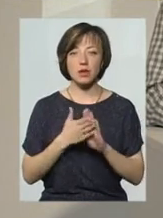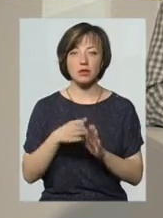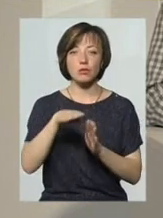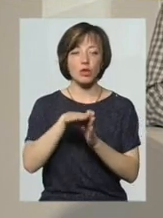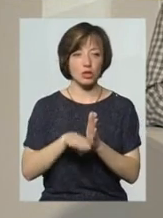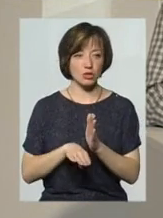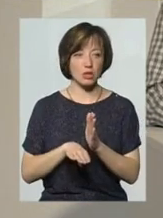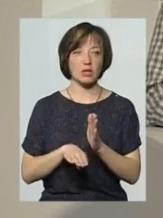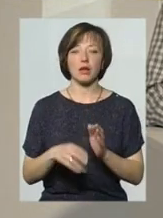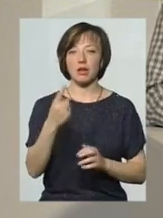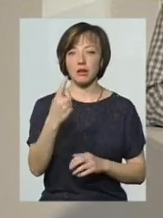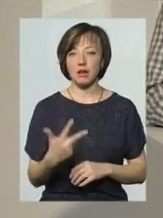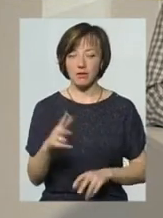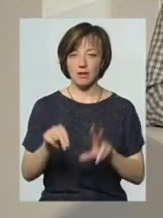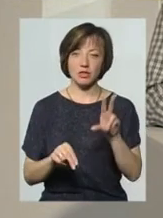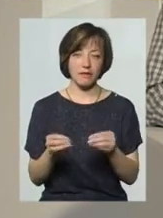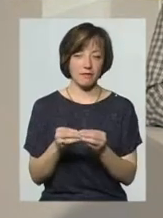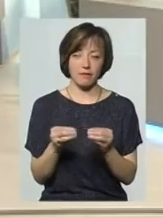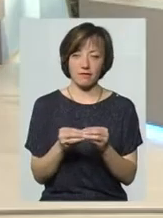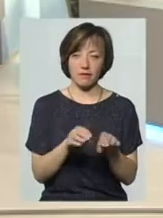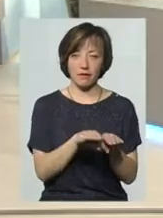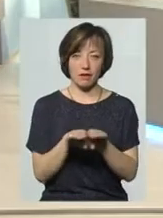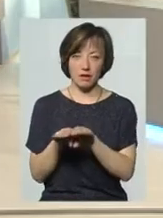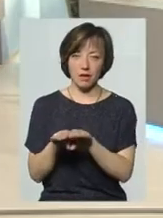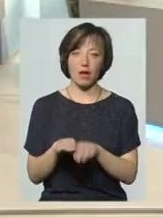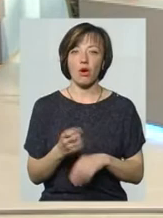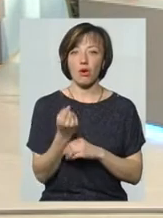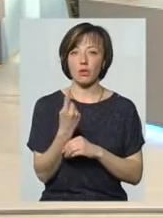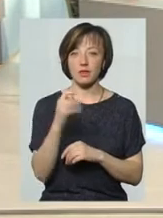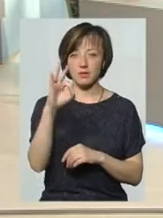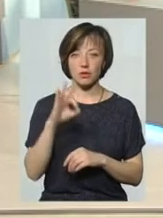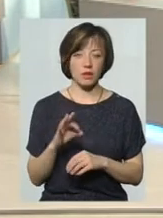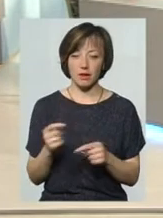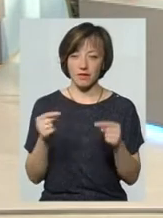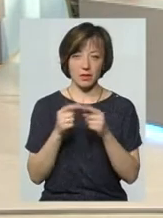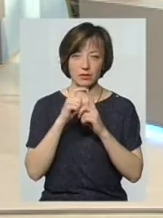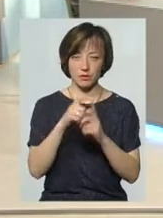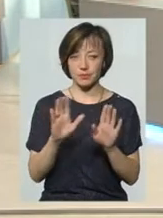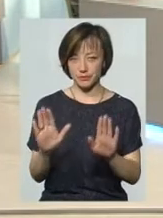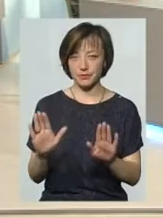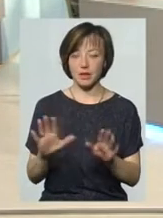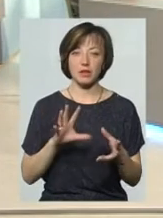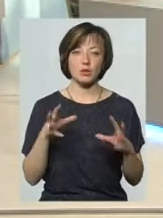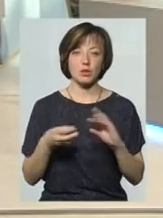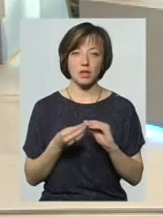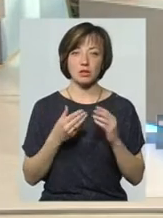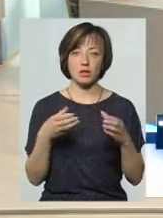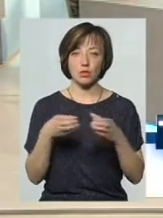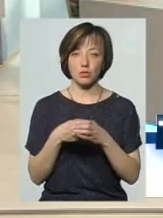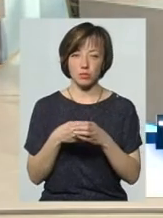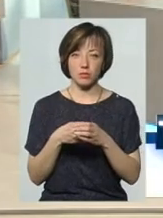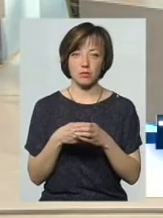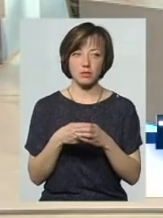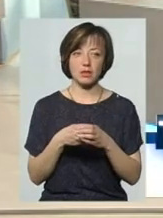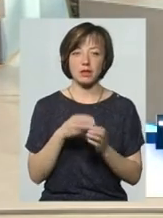погіршилась. Третина вважає, що вона залишилась на тому ж рівні. 11% не визначилась із відповіддю. Такі результати соцгрупи рейтинг